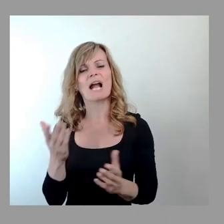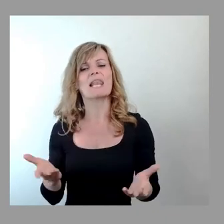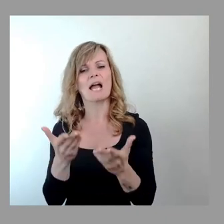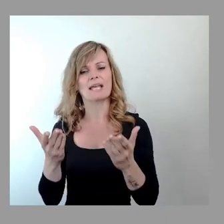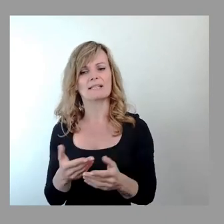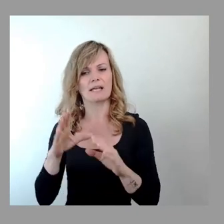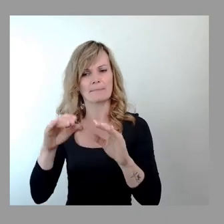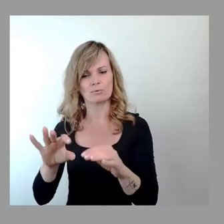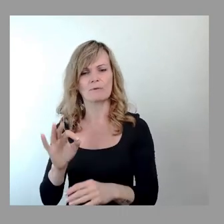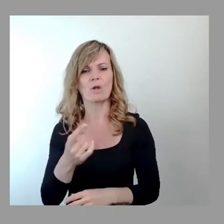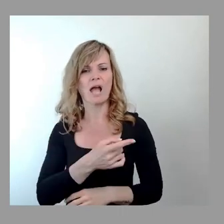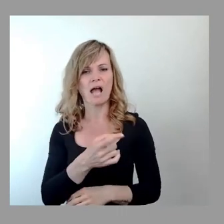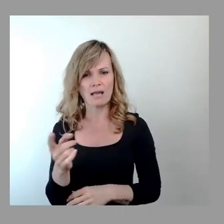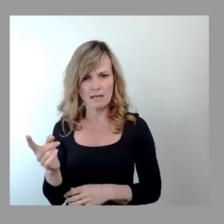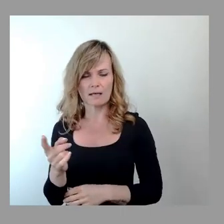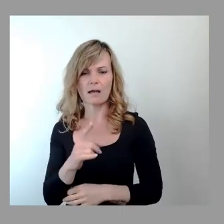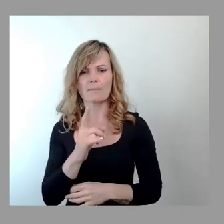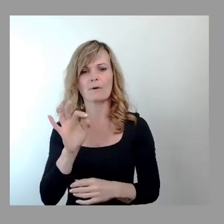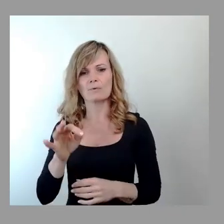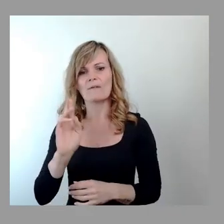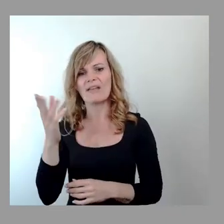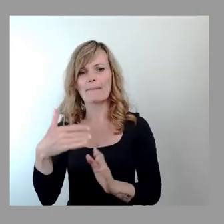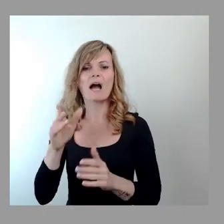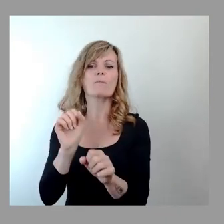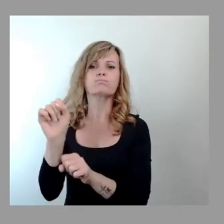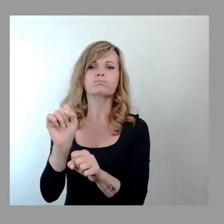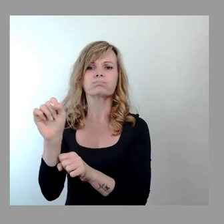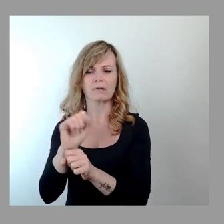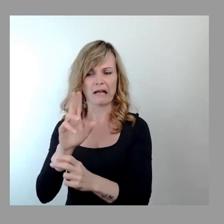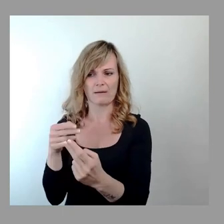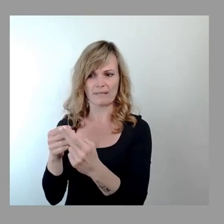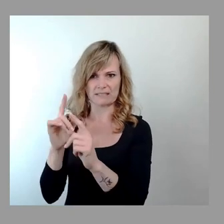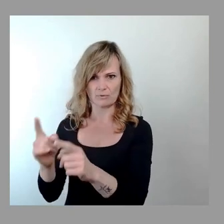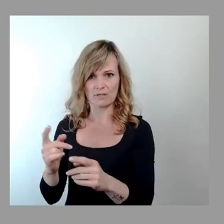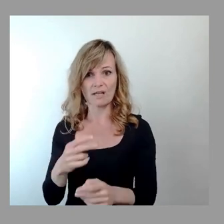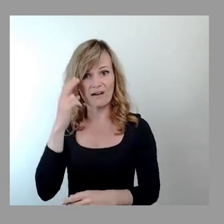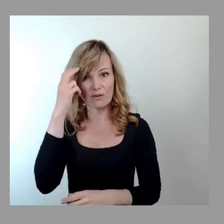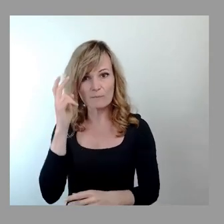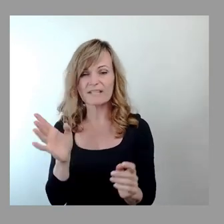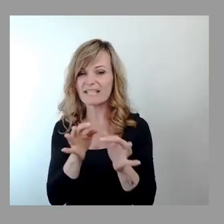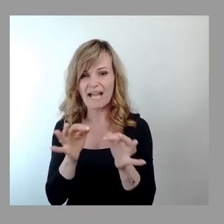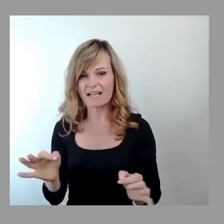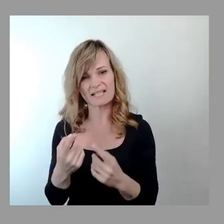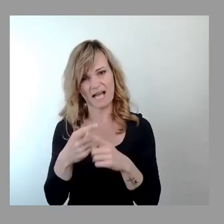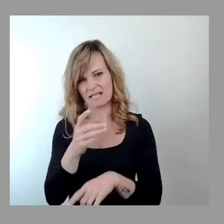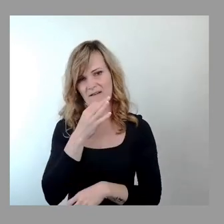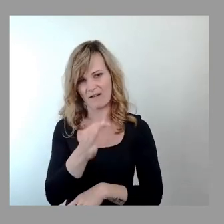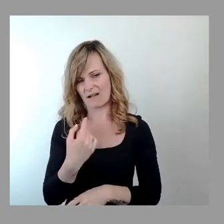wenigstens den Lauten gerecht macht. Ob es vernünftig und vor allem ehrlich ist, ist eine andere Frage. Ich glaube nicht.